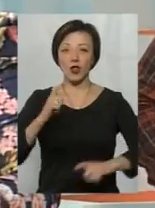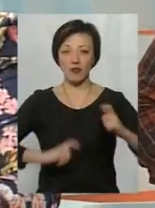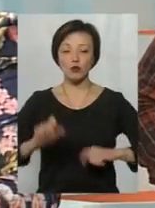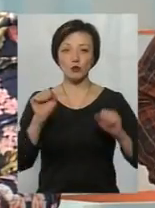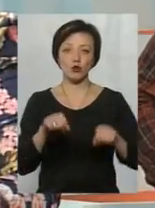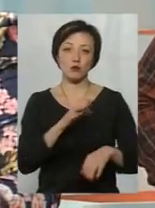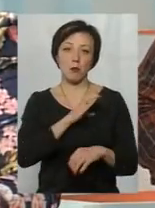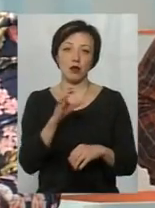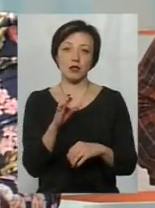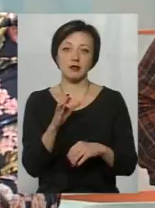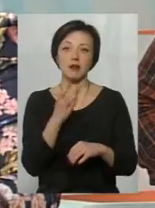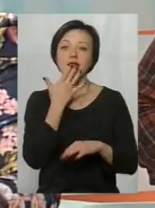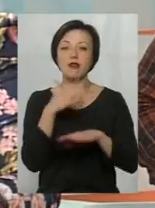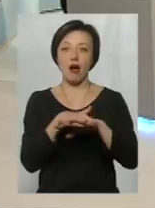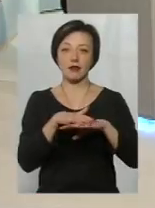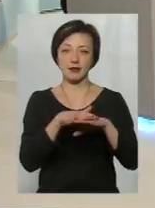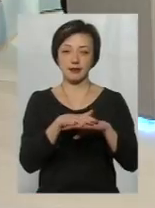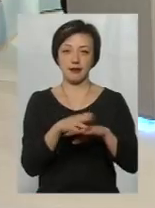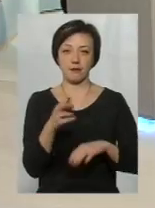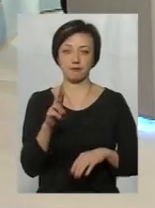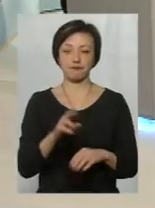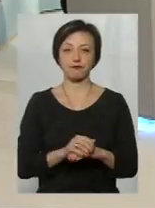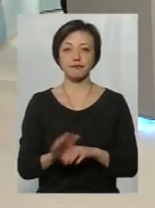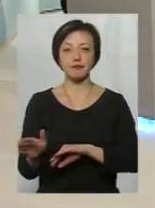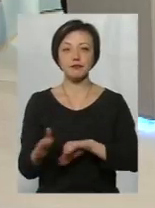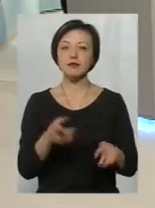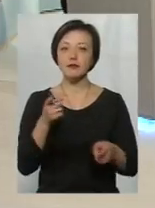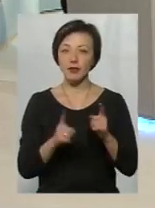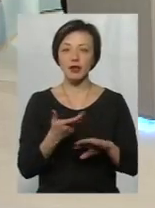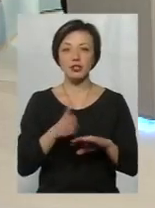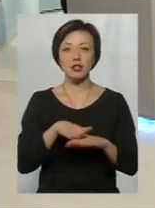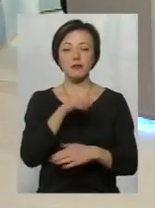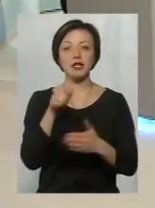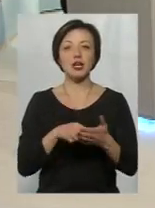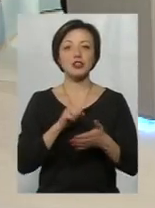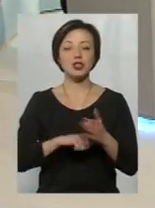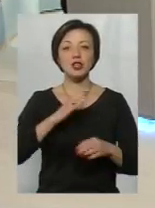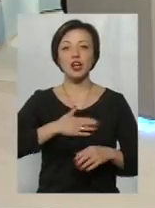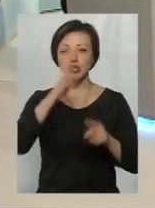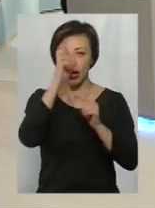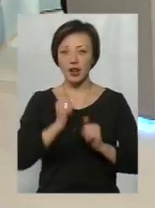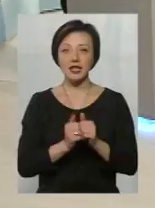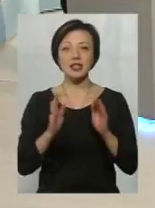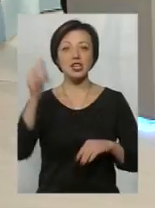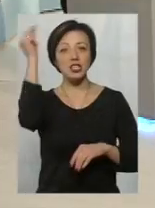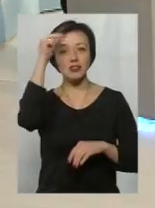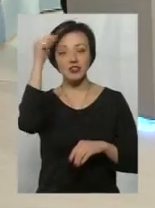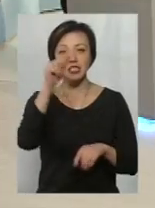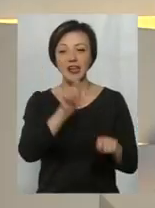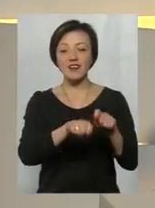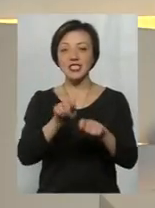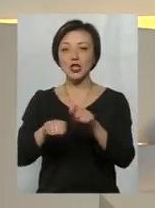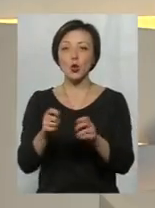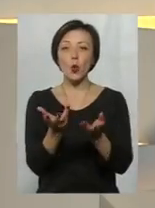збагатитися, як нація. Насправді, це було тяжке питання через те, що наша країна тільки навчилась відслідковувати,